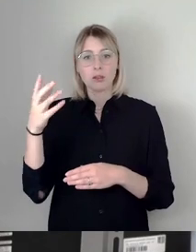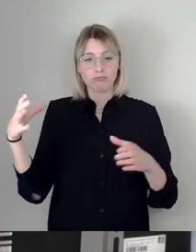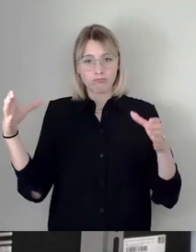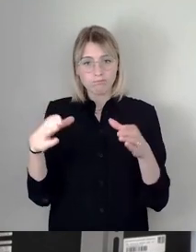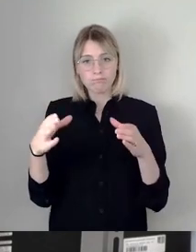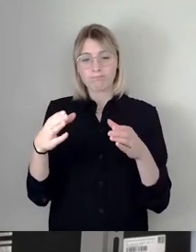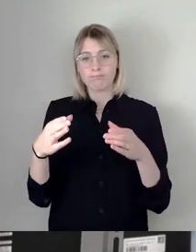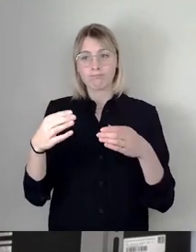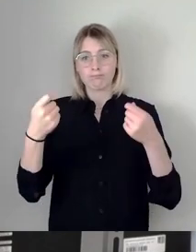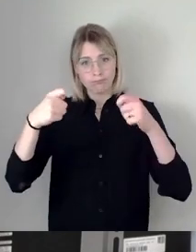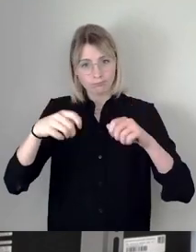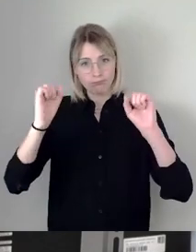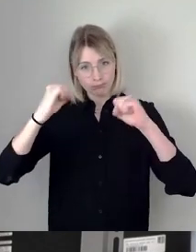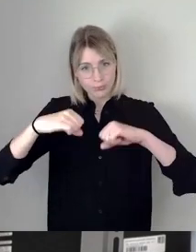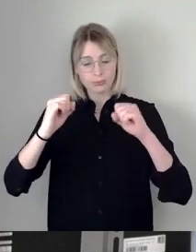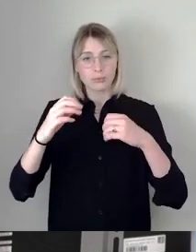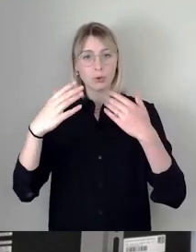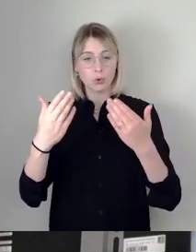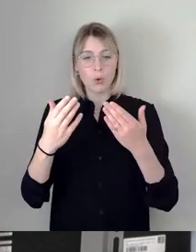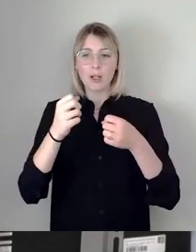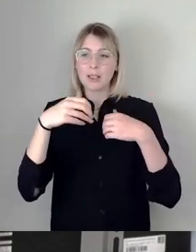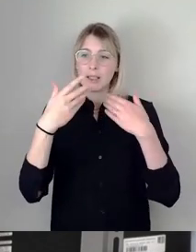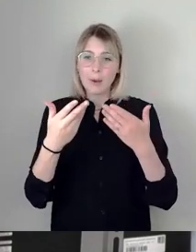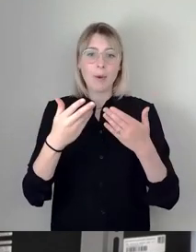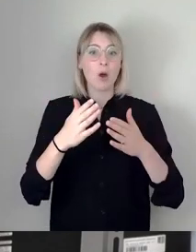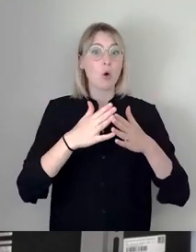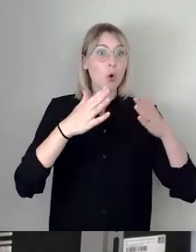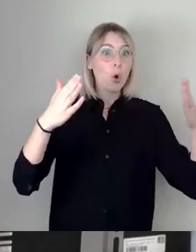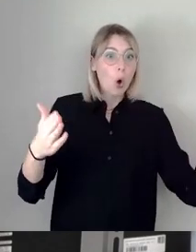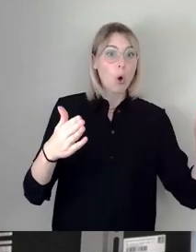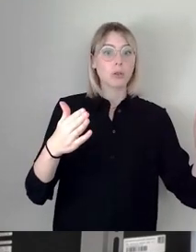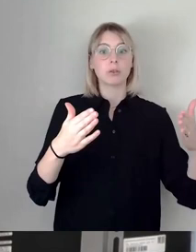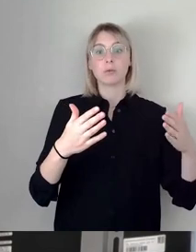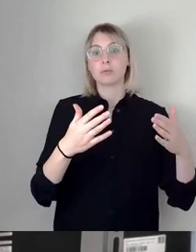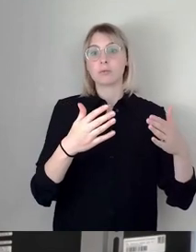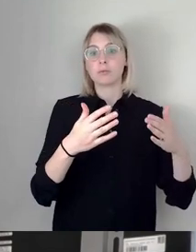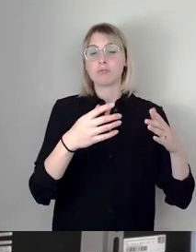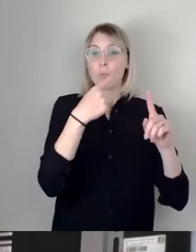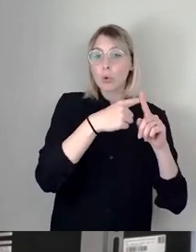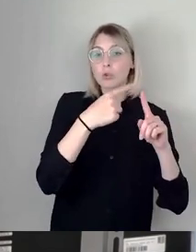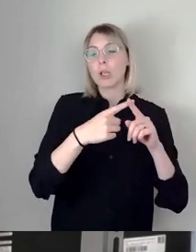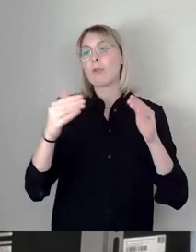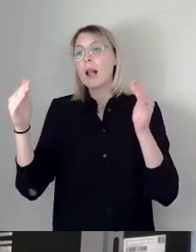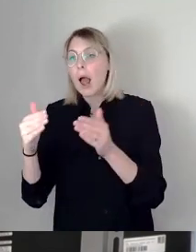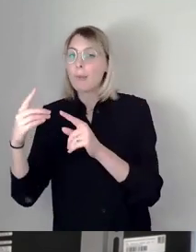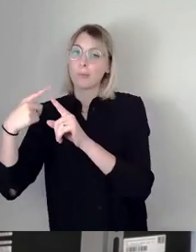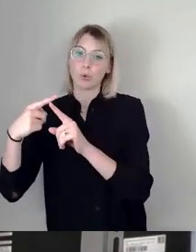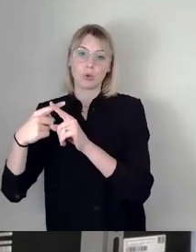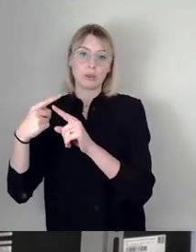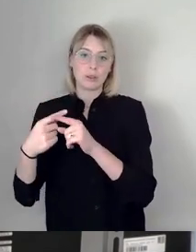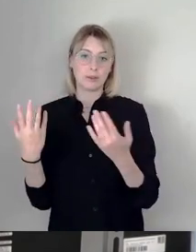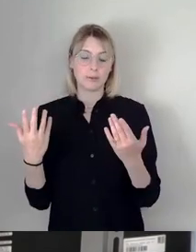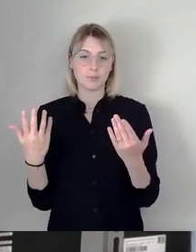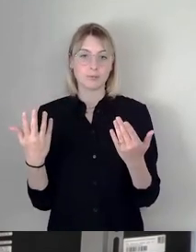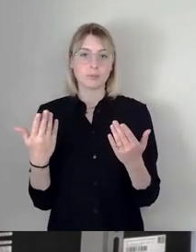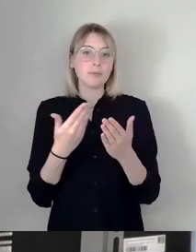zahlreiche große und kleine Meilensteine. Es wurden wichtige Investitionen in Bildung und Infrastruktur auf den Weg gebracht. Der